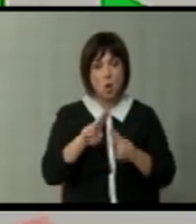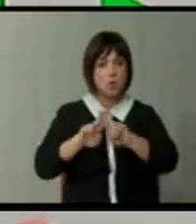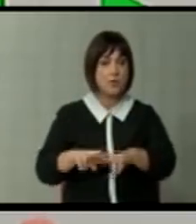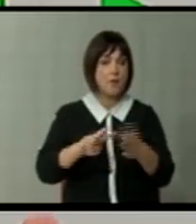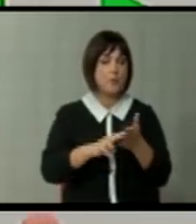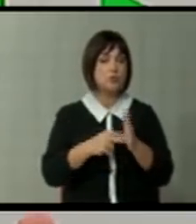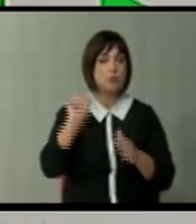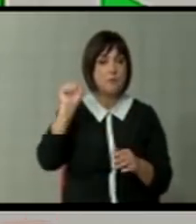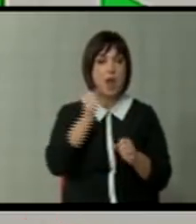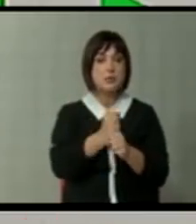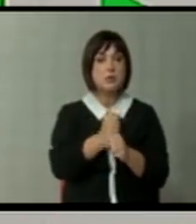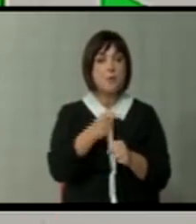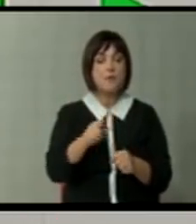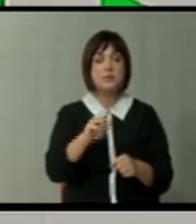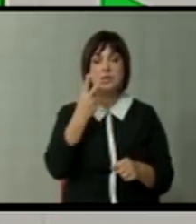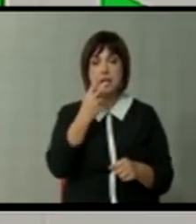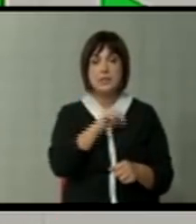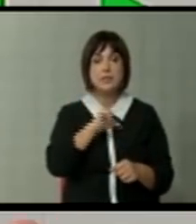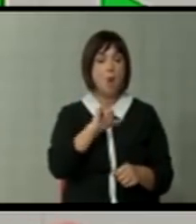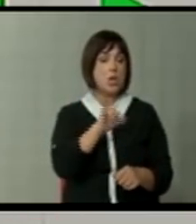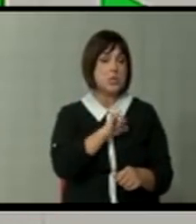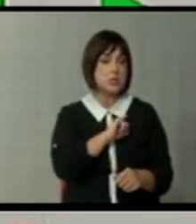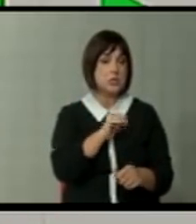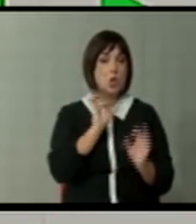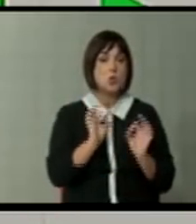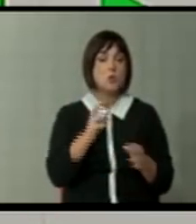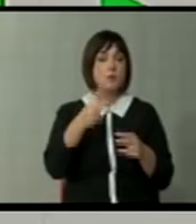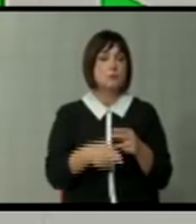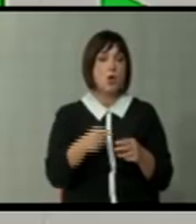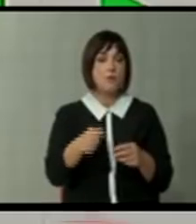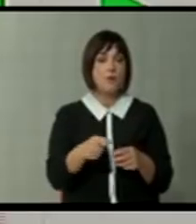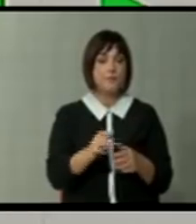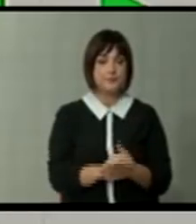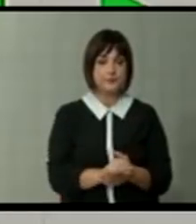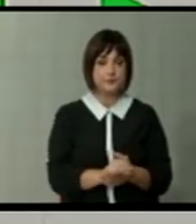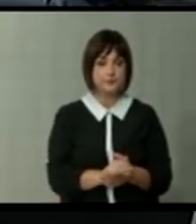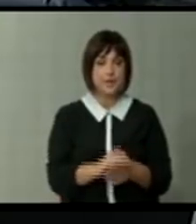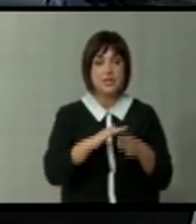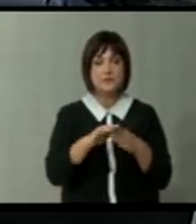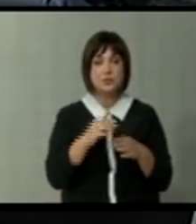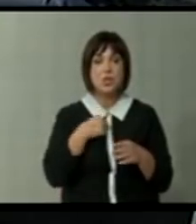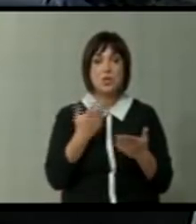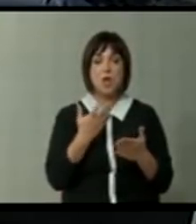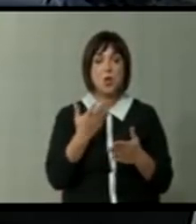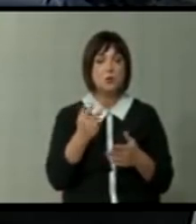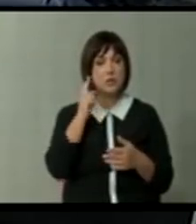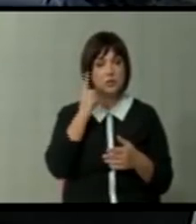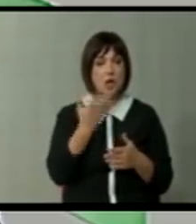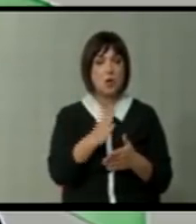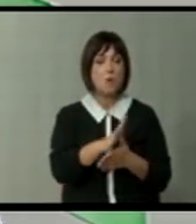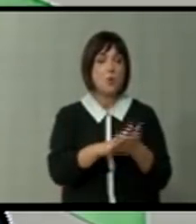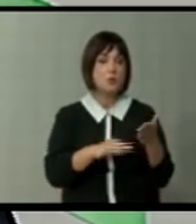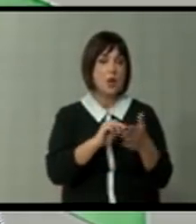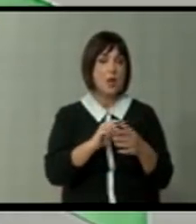на политичките партии да го напратат. Ни се гледат интерес. Нормално е да го блокираат, да го осложниваат Извини, се молвам. Знаете ли како почнува текстот на